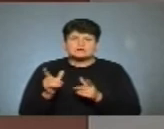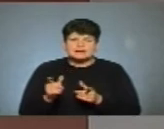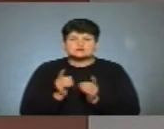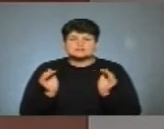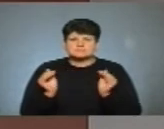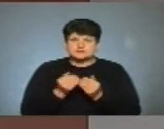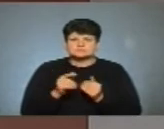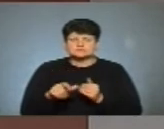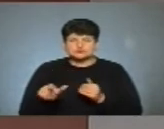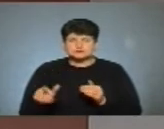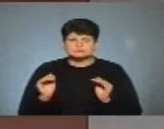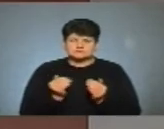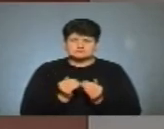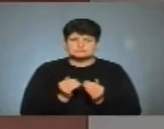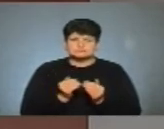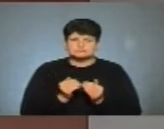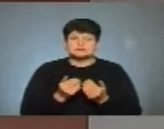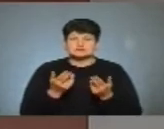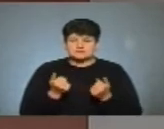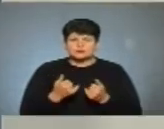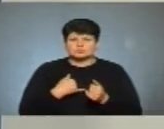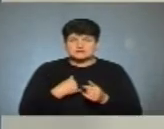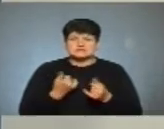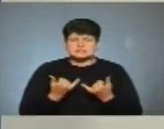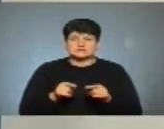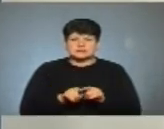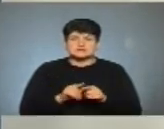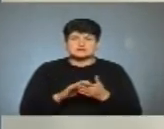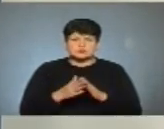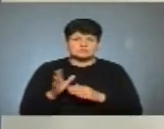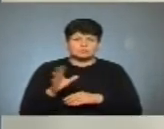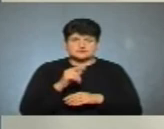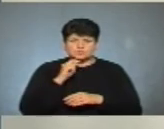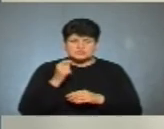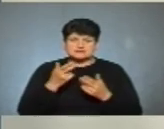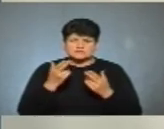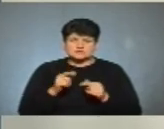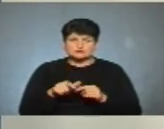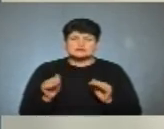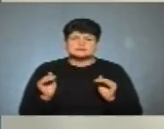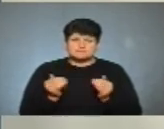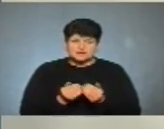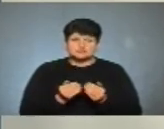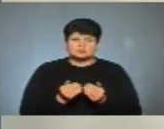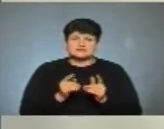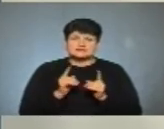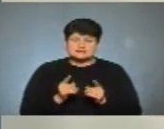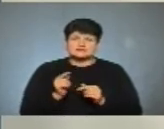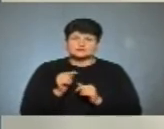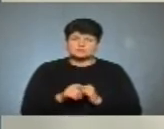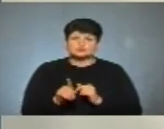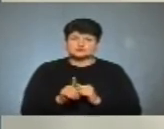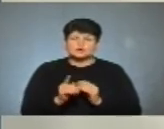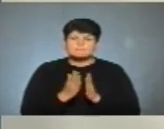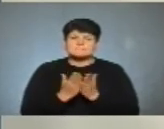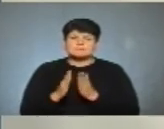читачів, поменшилося? Звичайно, в нас зараз така сама ситуація, як по всій Україні. Звичайно, що читачі зменшилися тільки через те, що